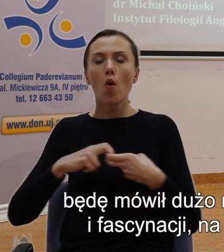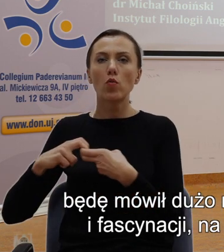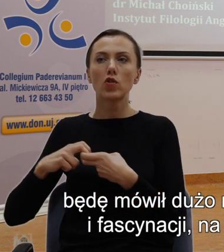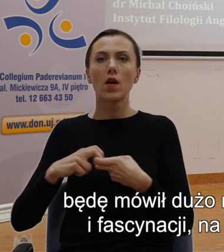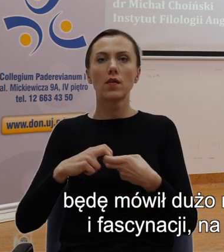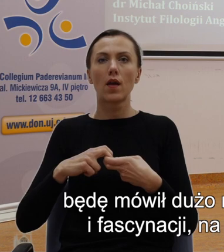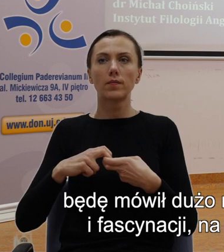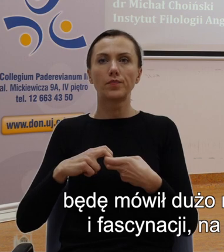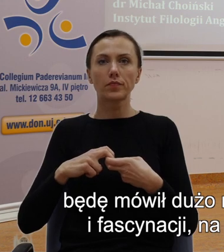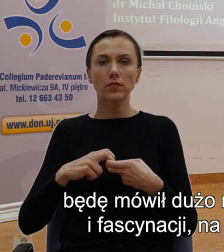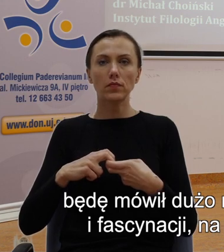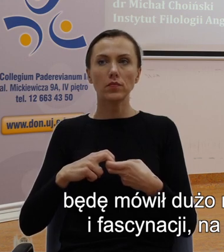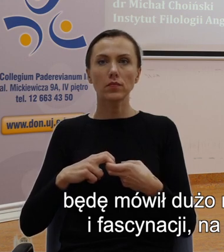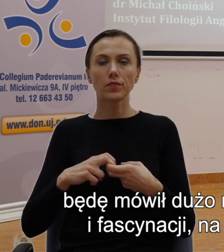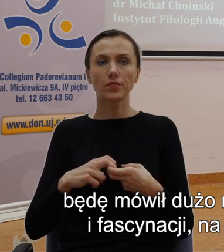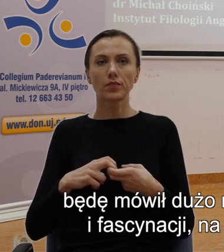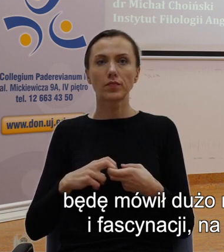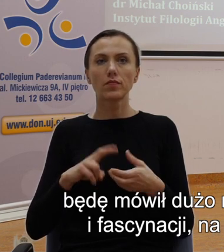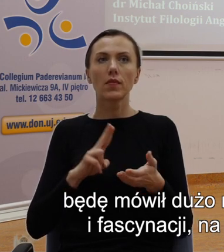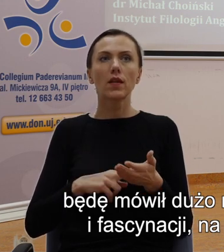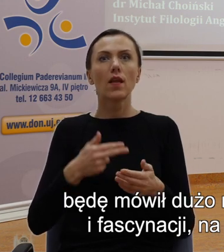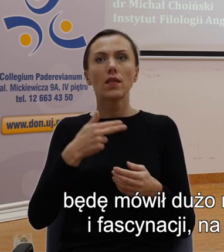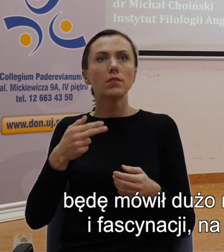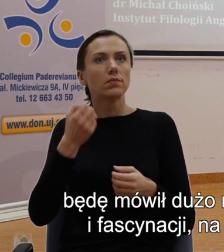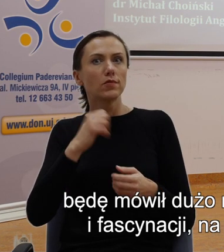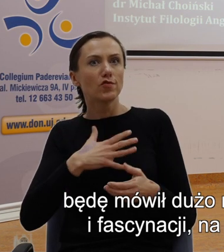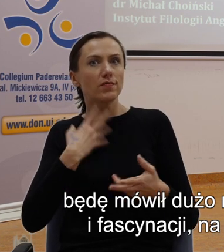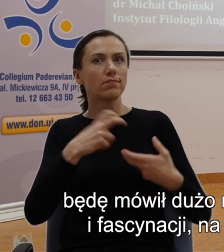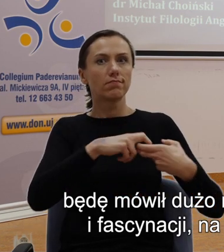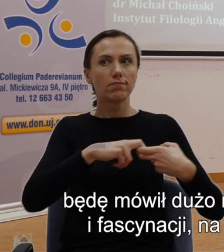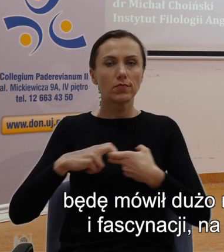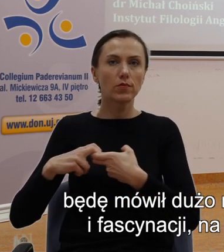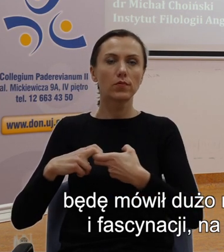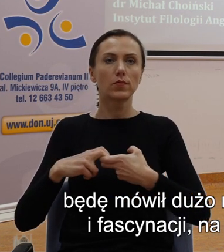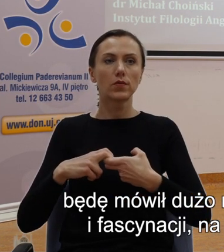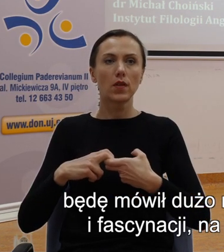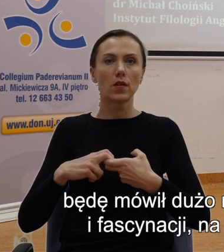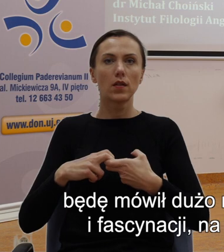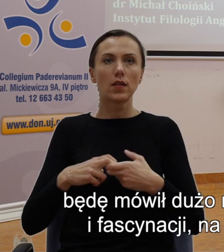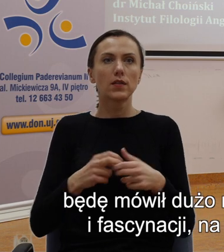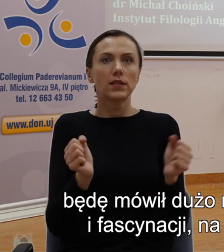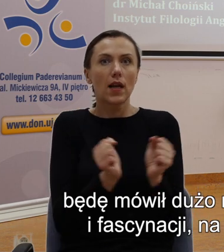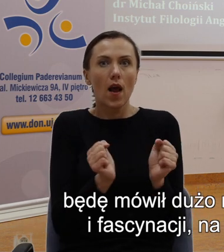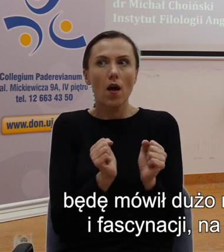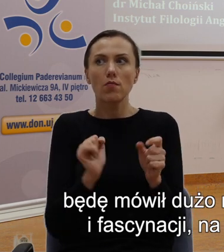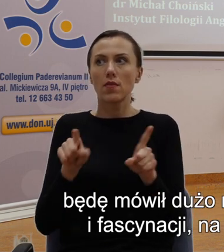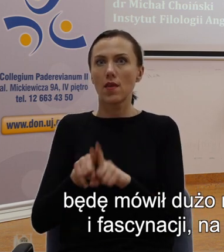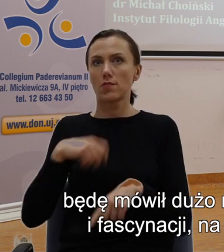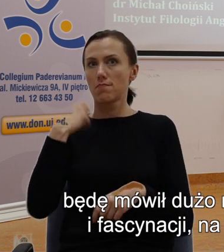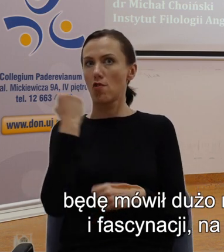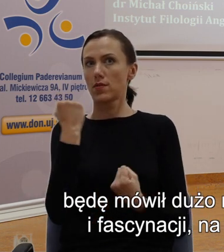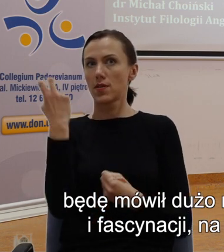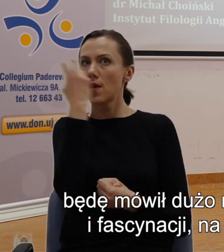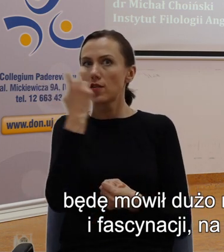na temat groteski, na temat połączenia strachu i fascynacji,